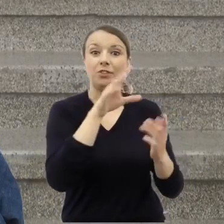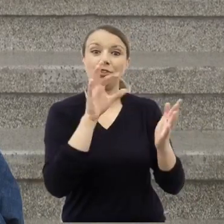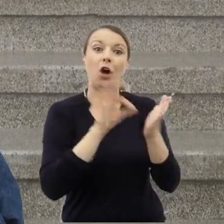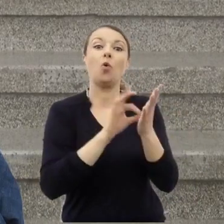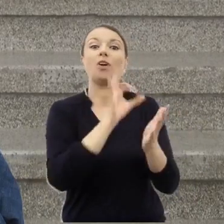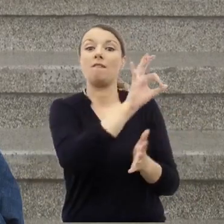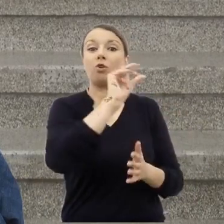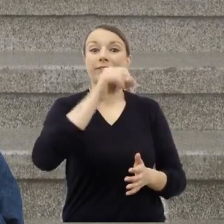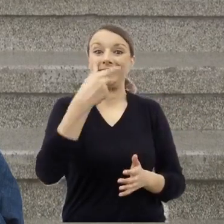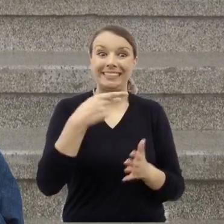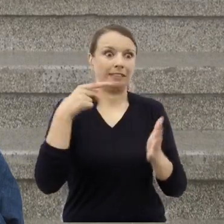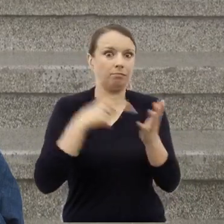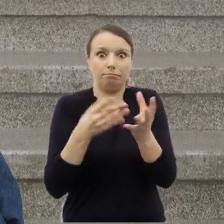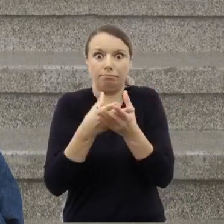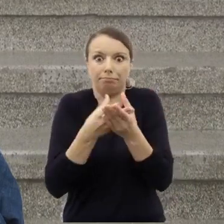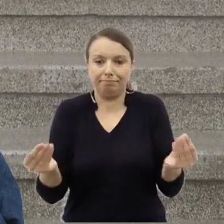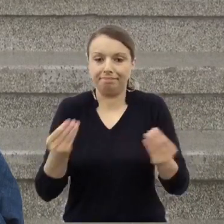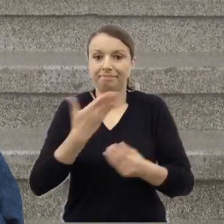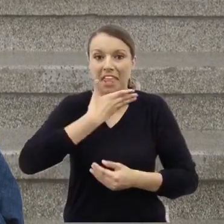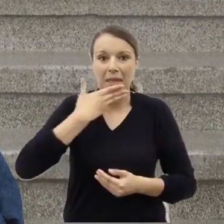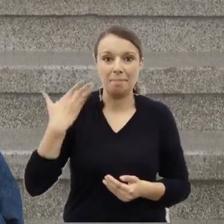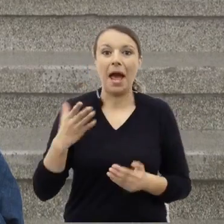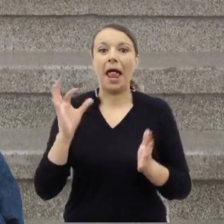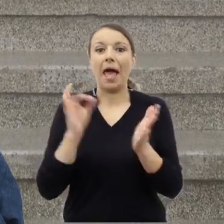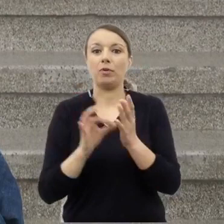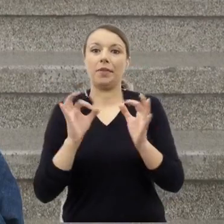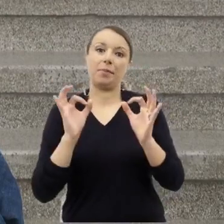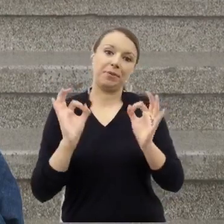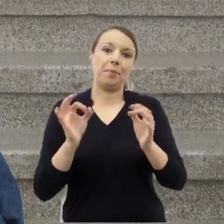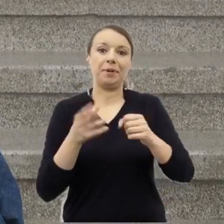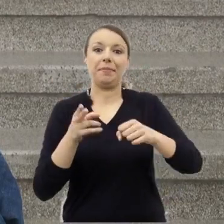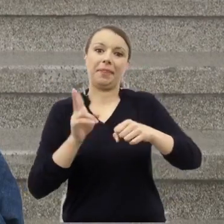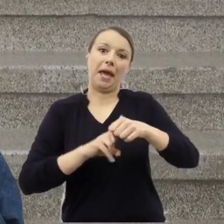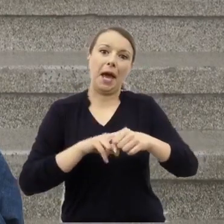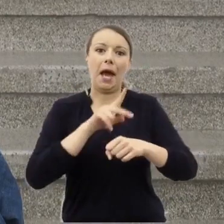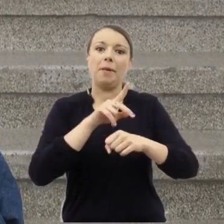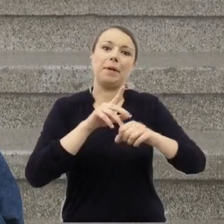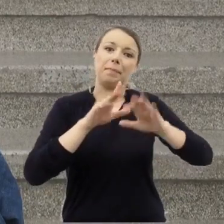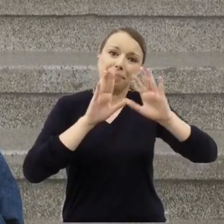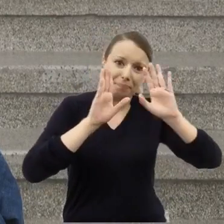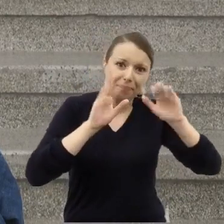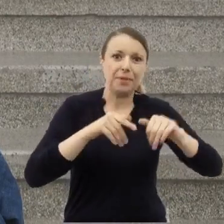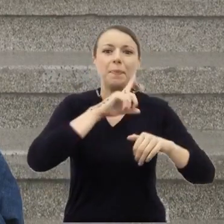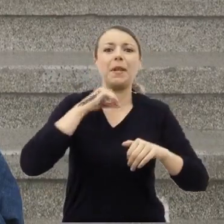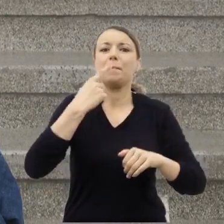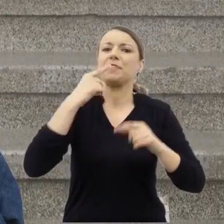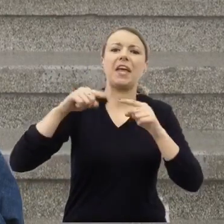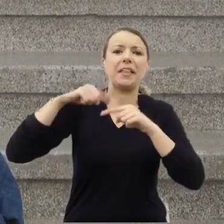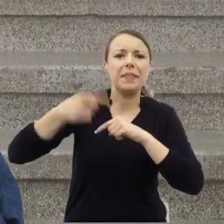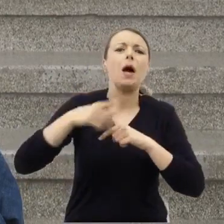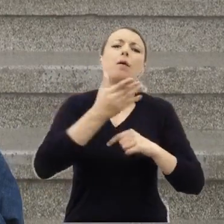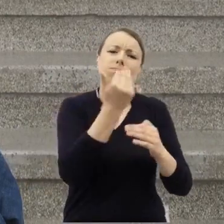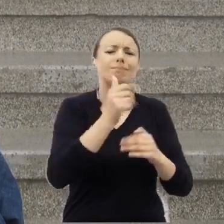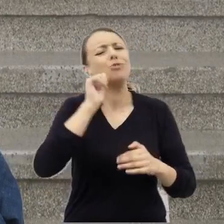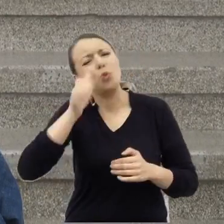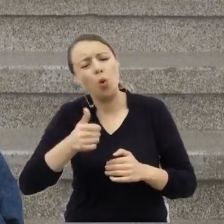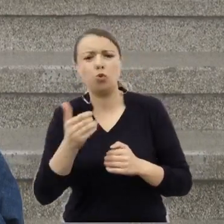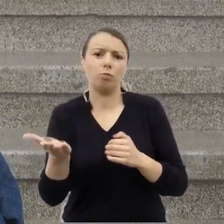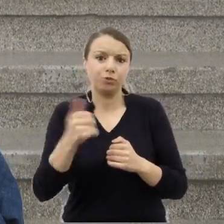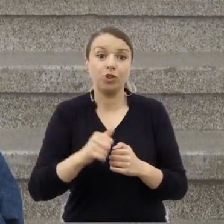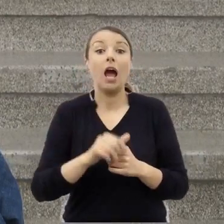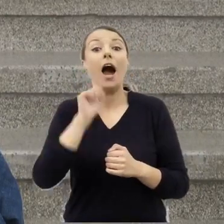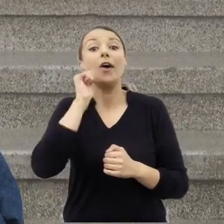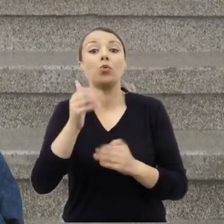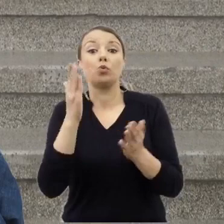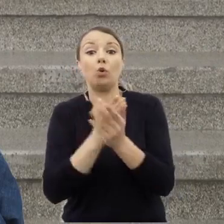był pod dobrą datą, milicjanci kazali mu przyjść następnego dnia. Następnego dnia przyszedł już z